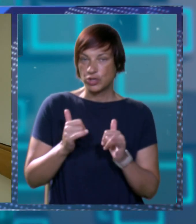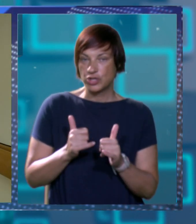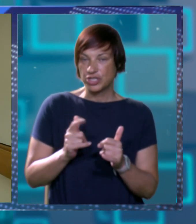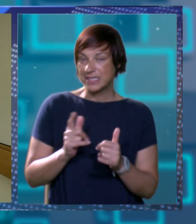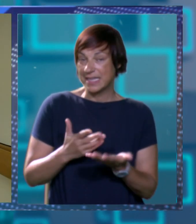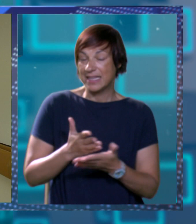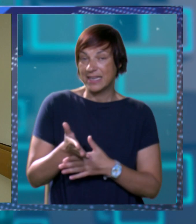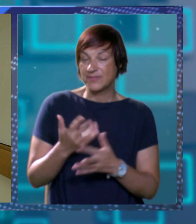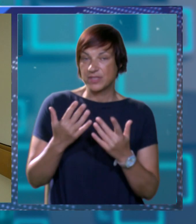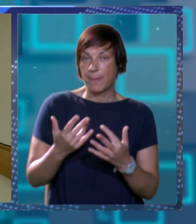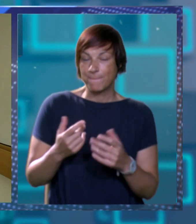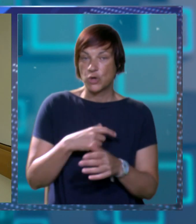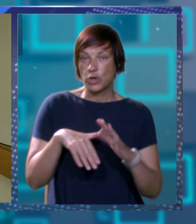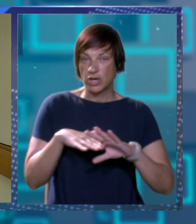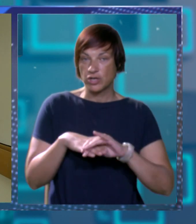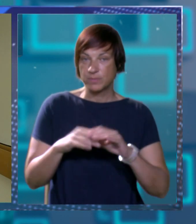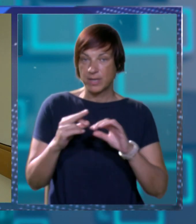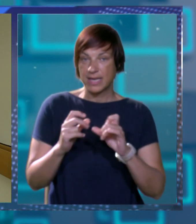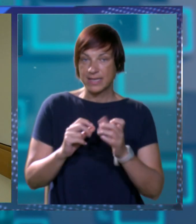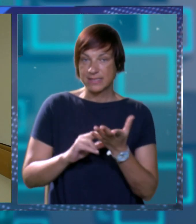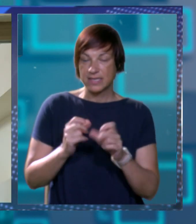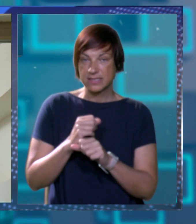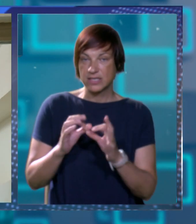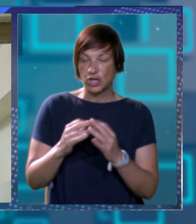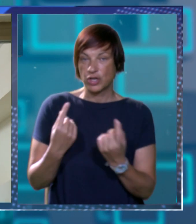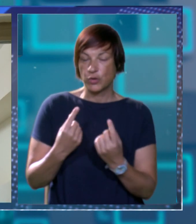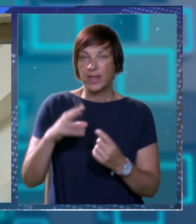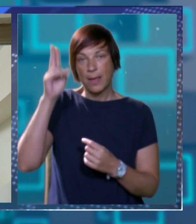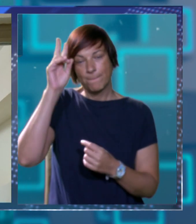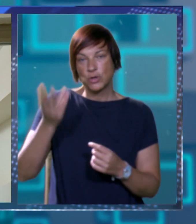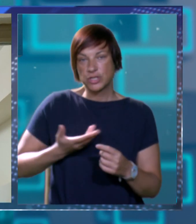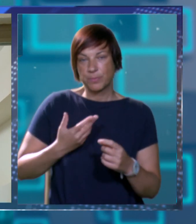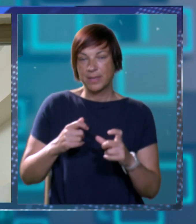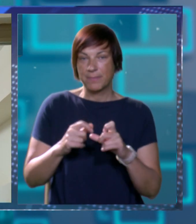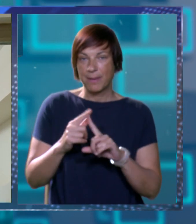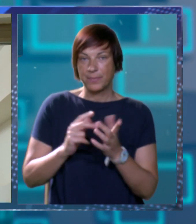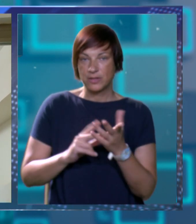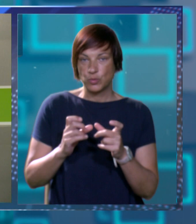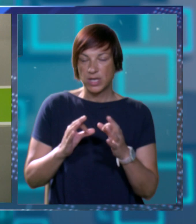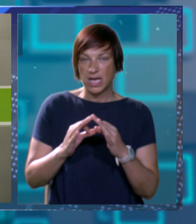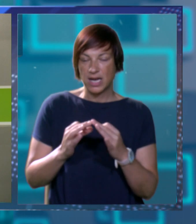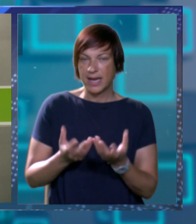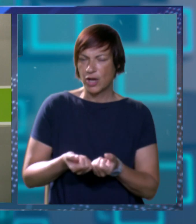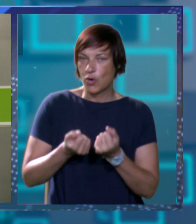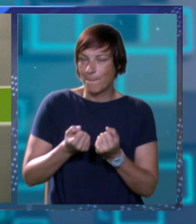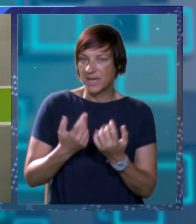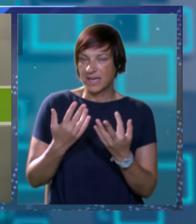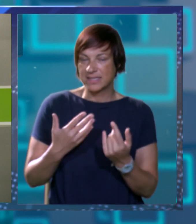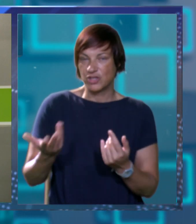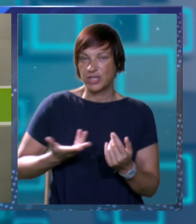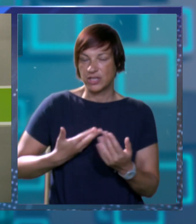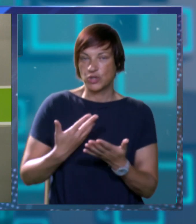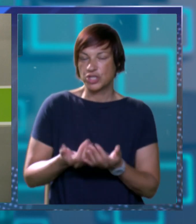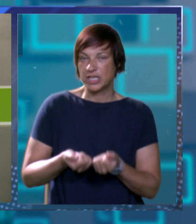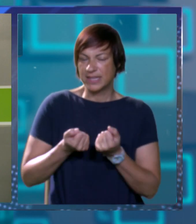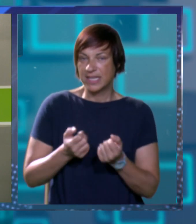za sada neizvedivo s obzirom na broj osoblja anestezijologe i uvijete jest mogućnost primanja epiduralne anestezije komplikacije ukoliko do